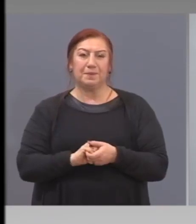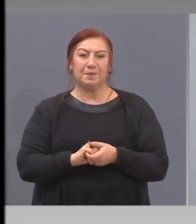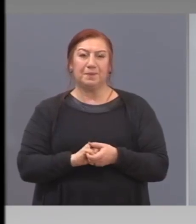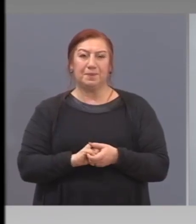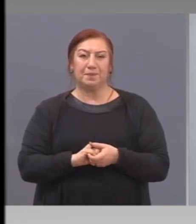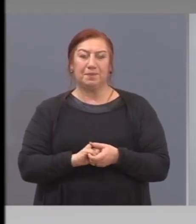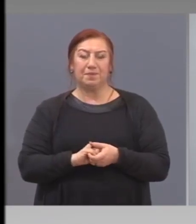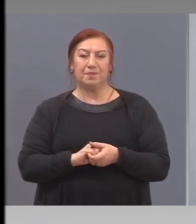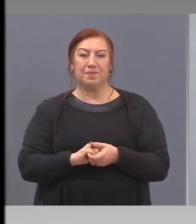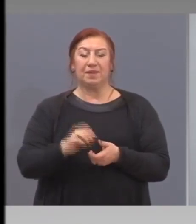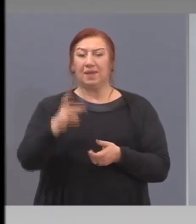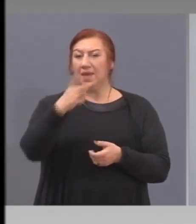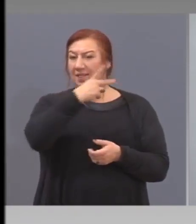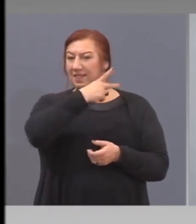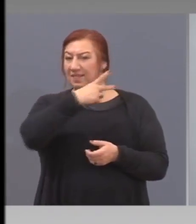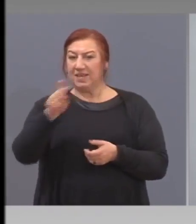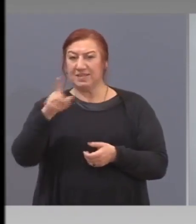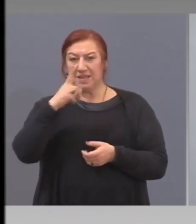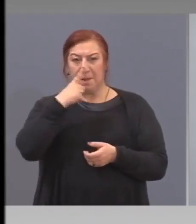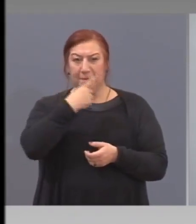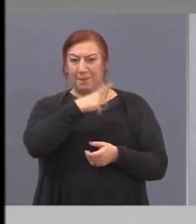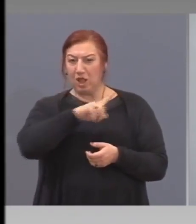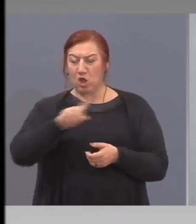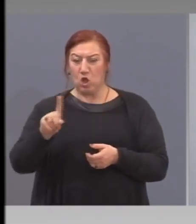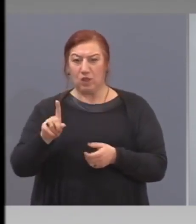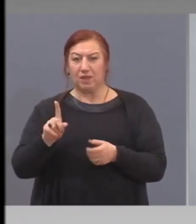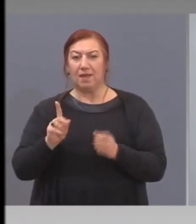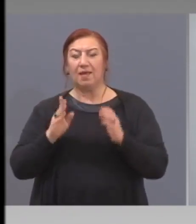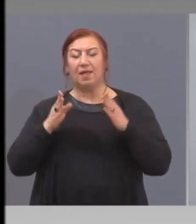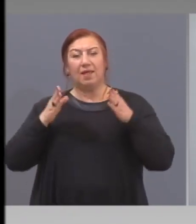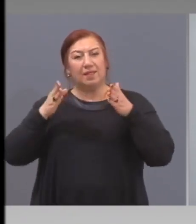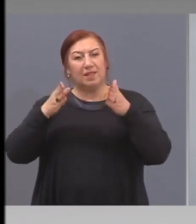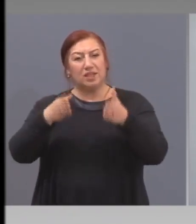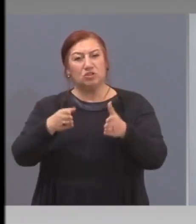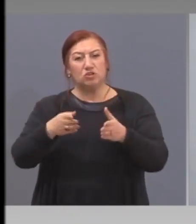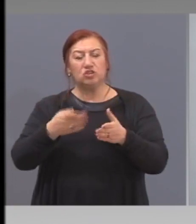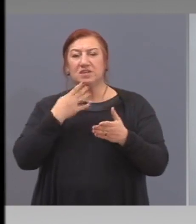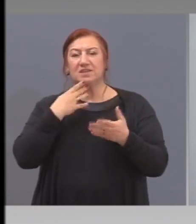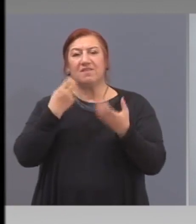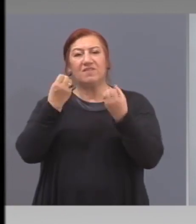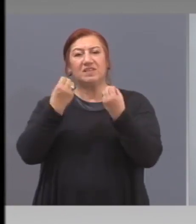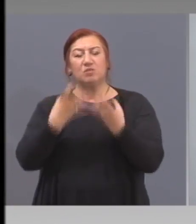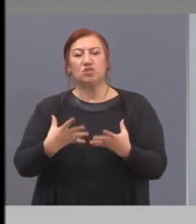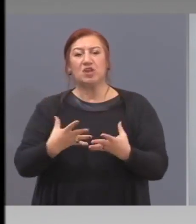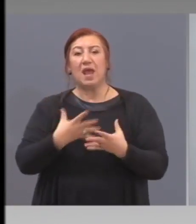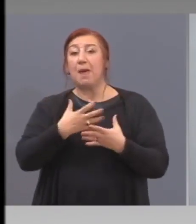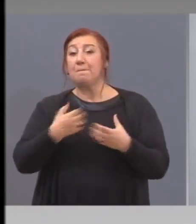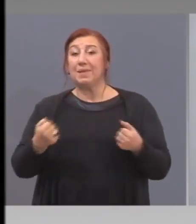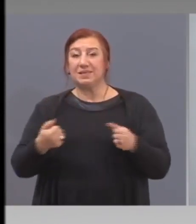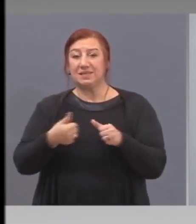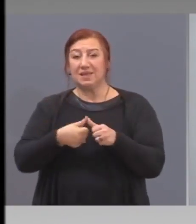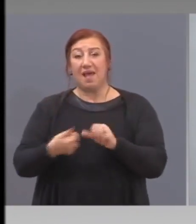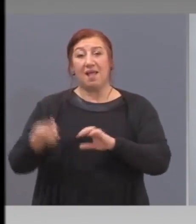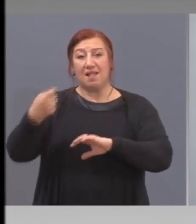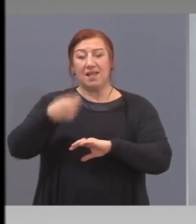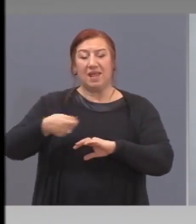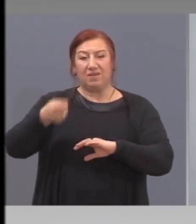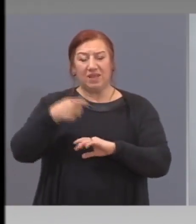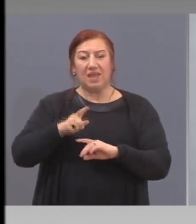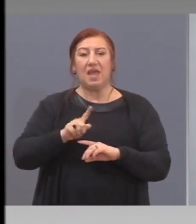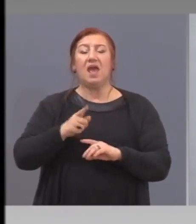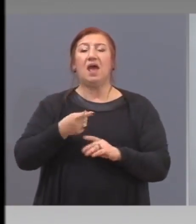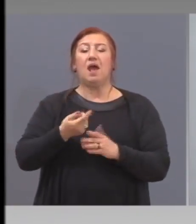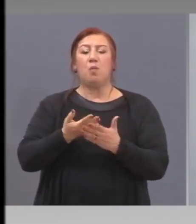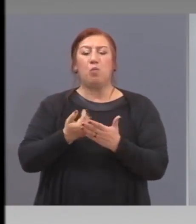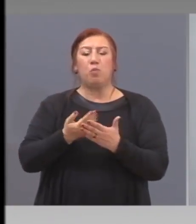200 милиона са насочени към възможности за безлихвени потребителски кредити до 1500